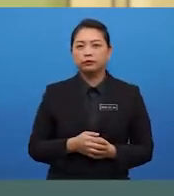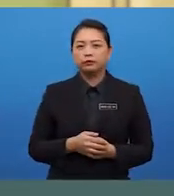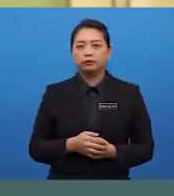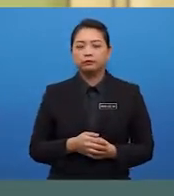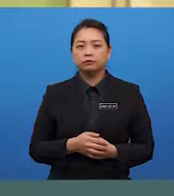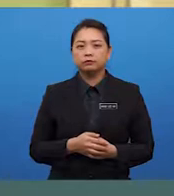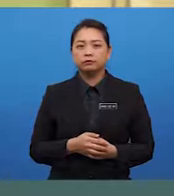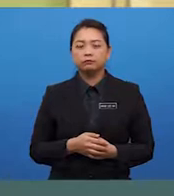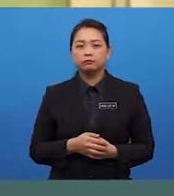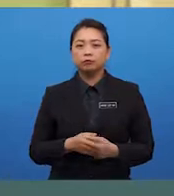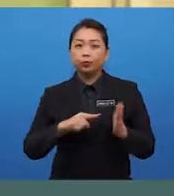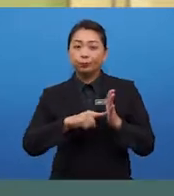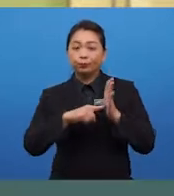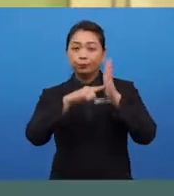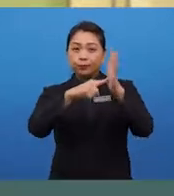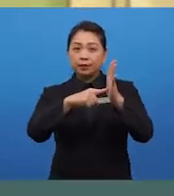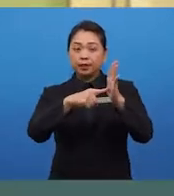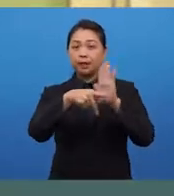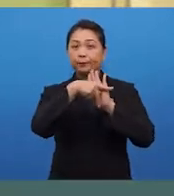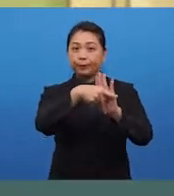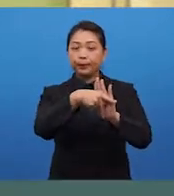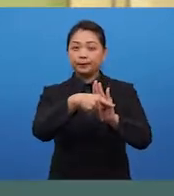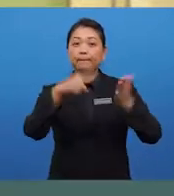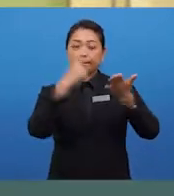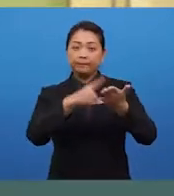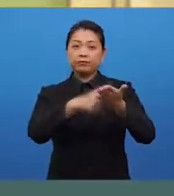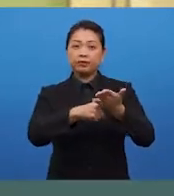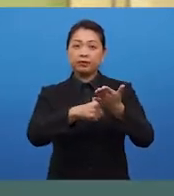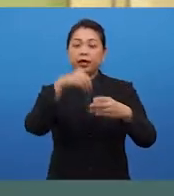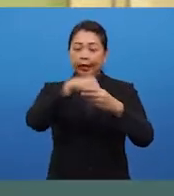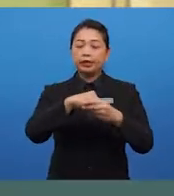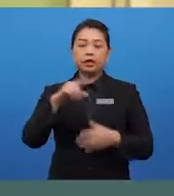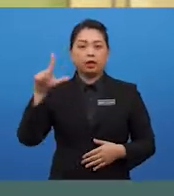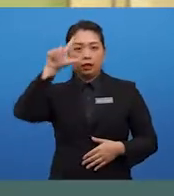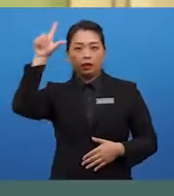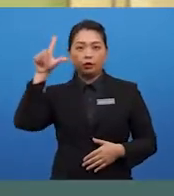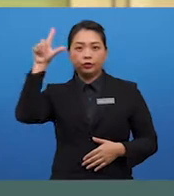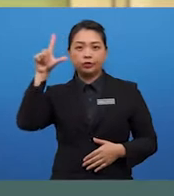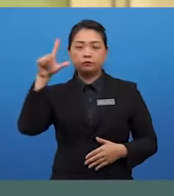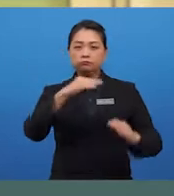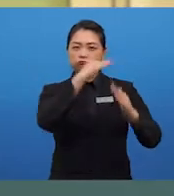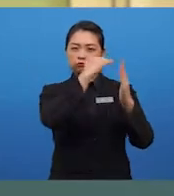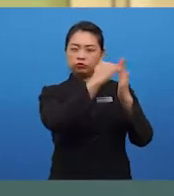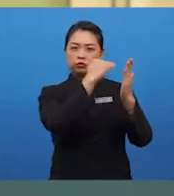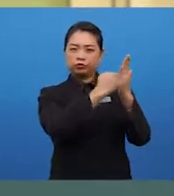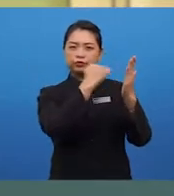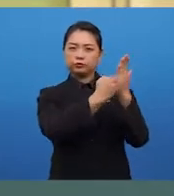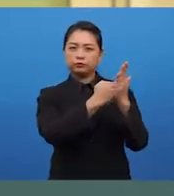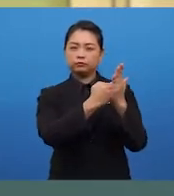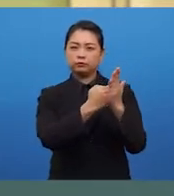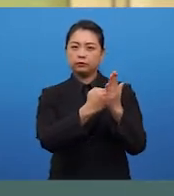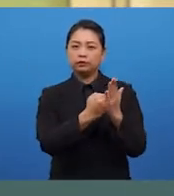relevant views or arguments in a logical structure and to express yourself